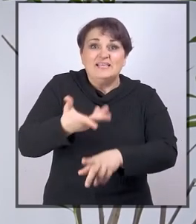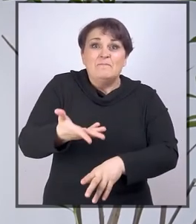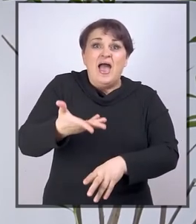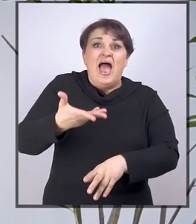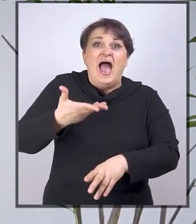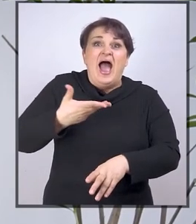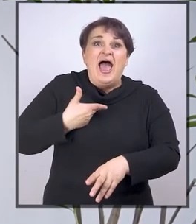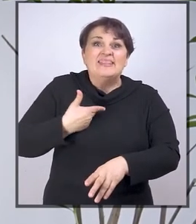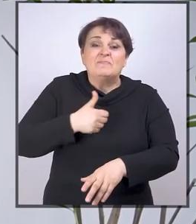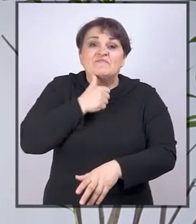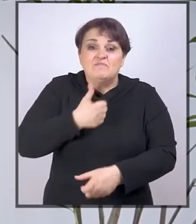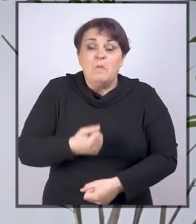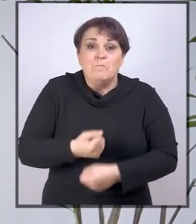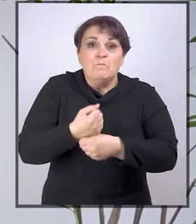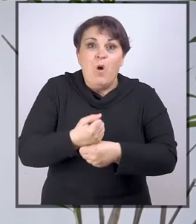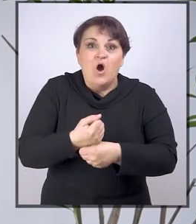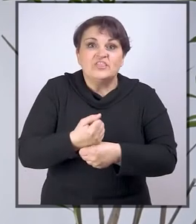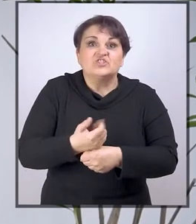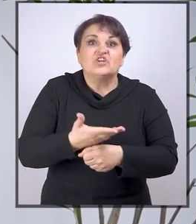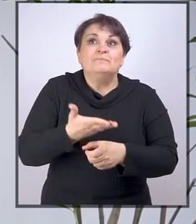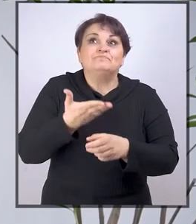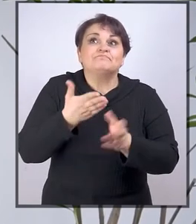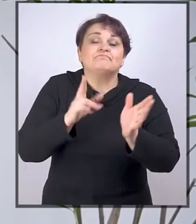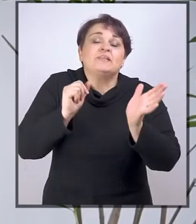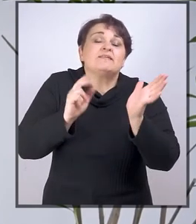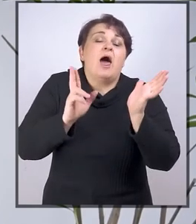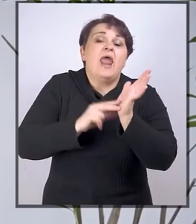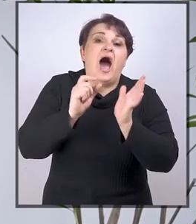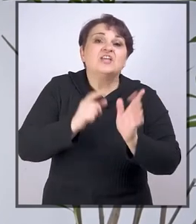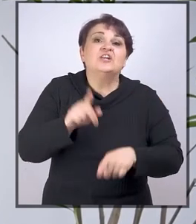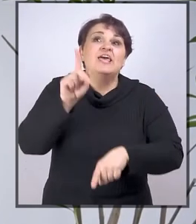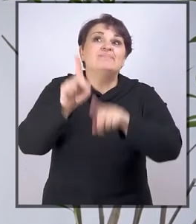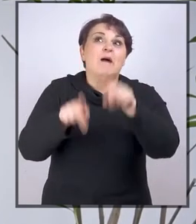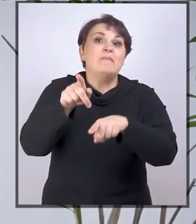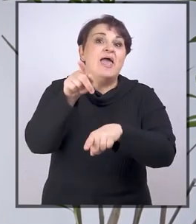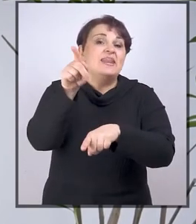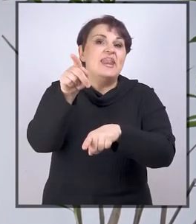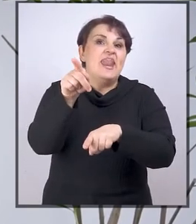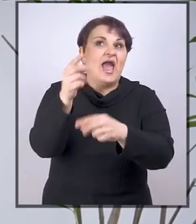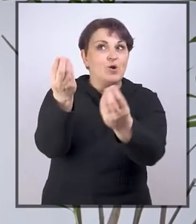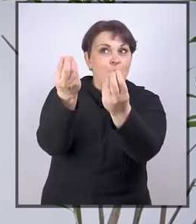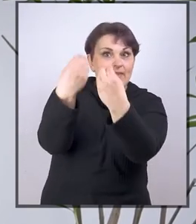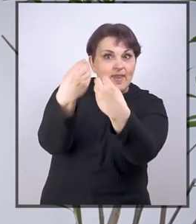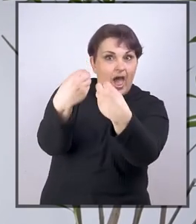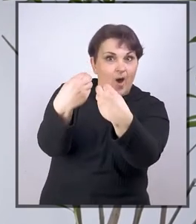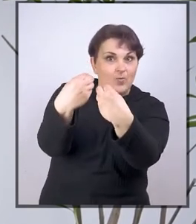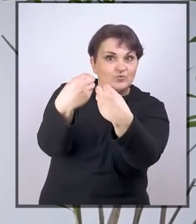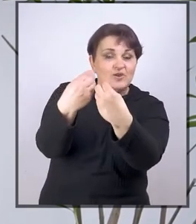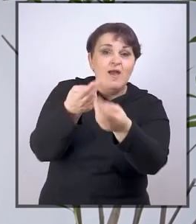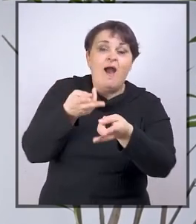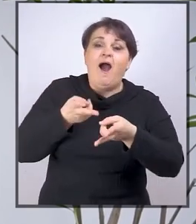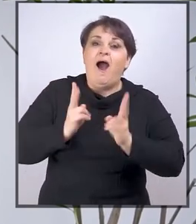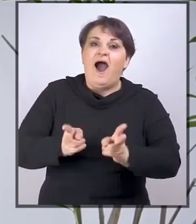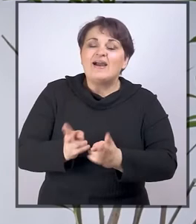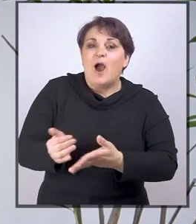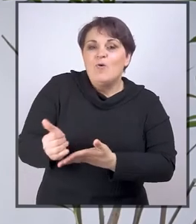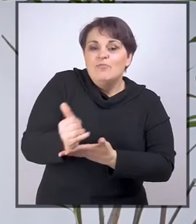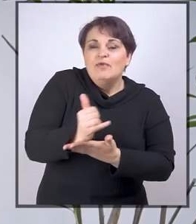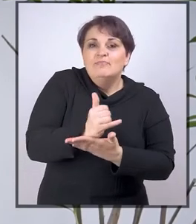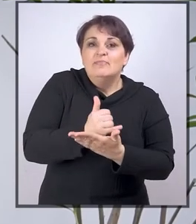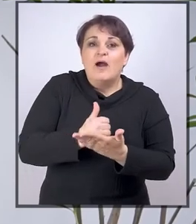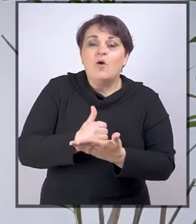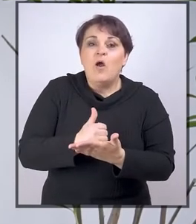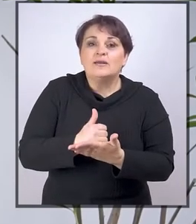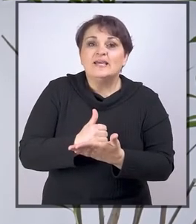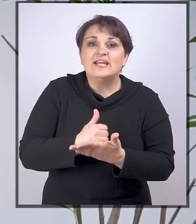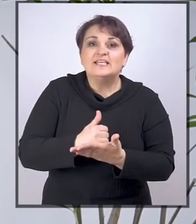Da sam dobila servis podrške na način da me neko nauči